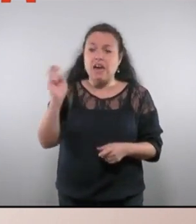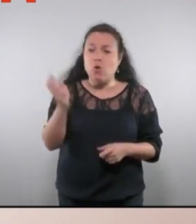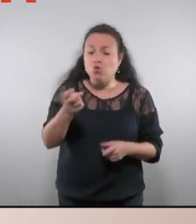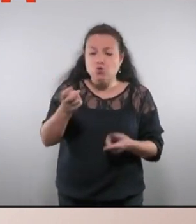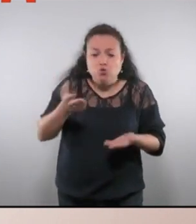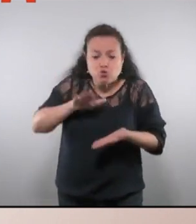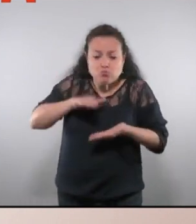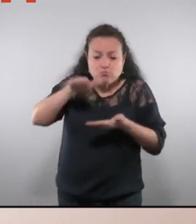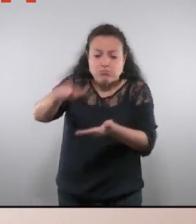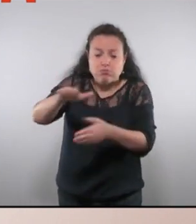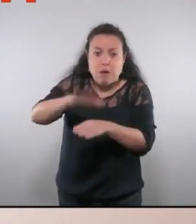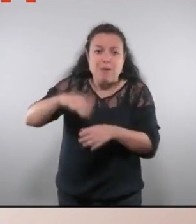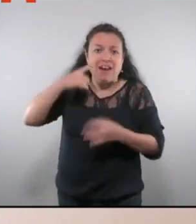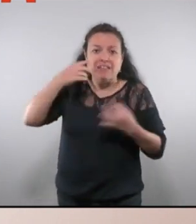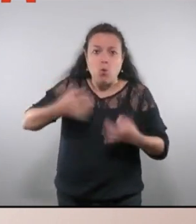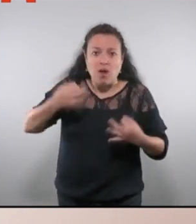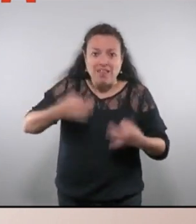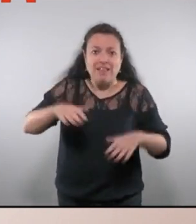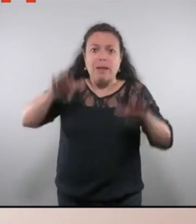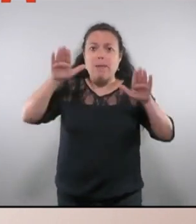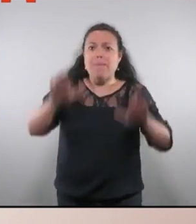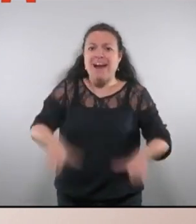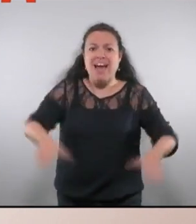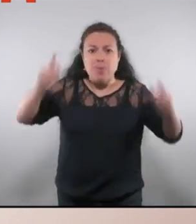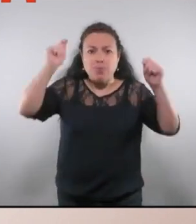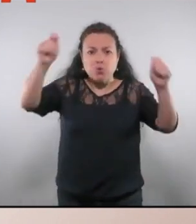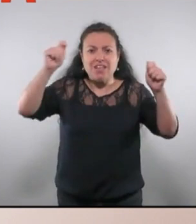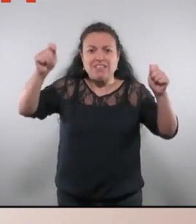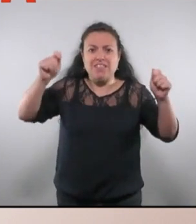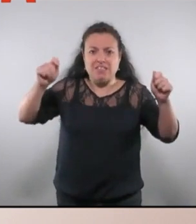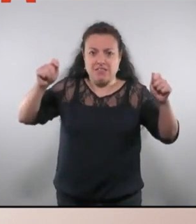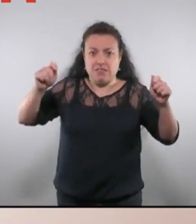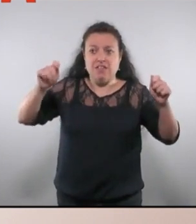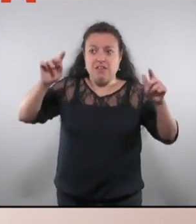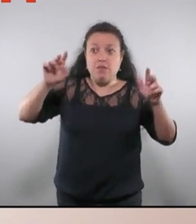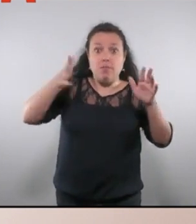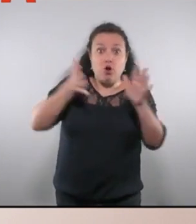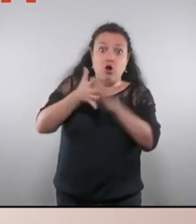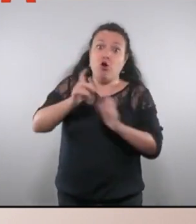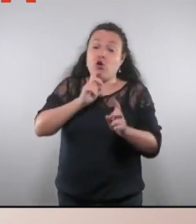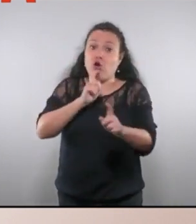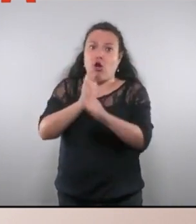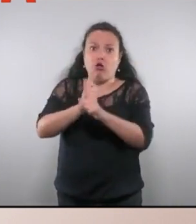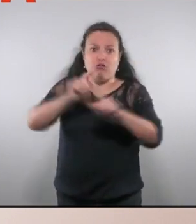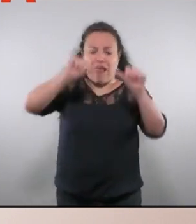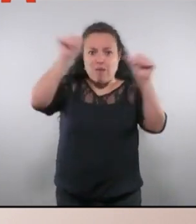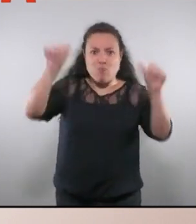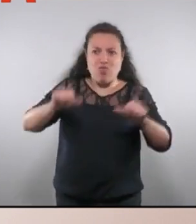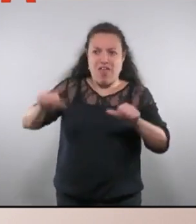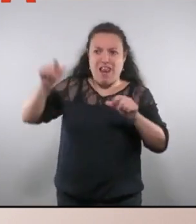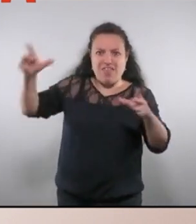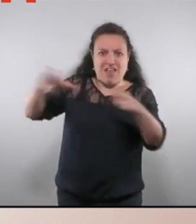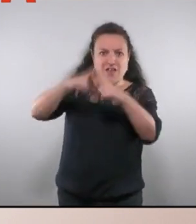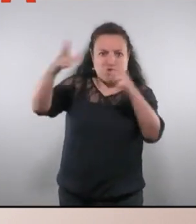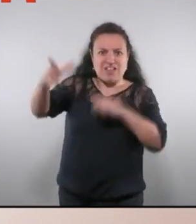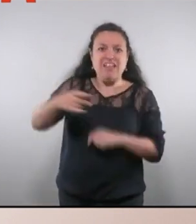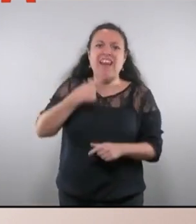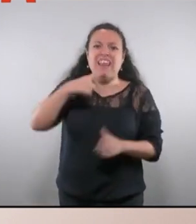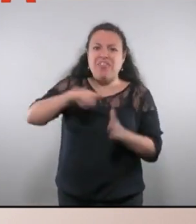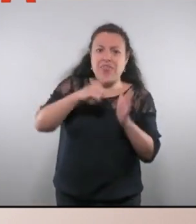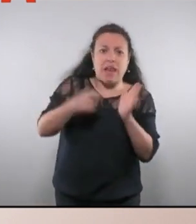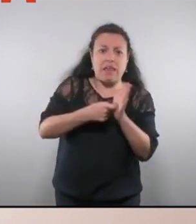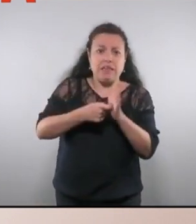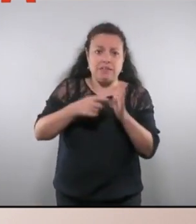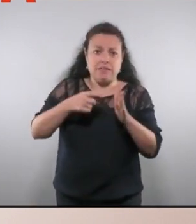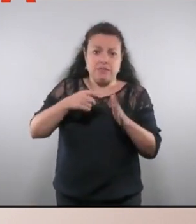seguretat per aturar les protestes contra el model de societat que vostès defensen. Ni per evitar els delictes, a conseqüència de les